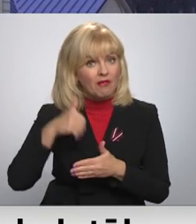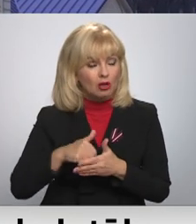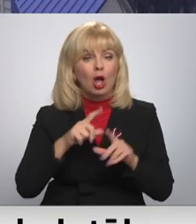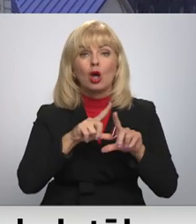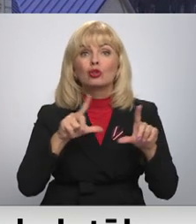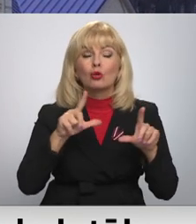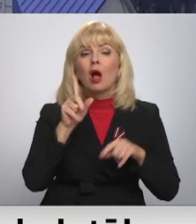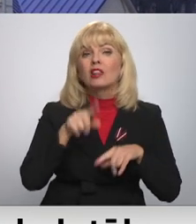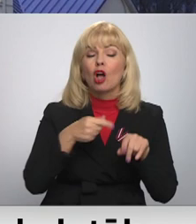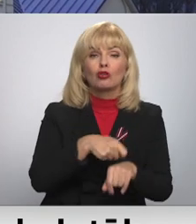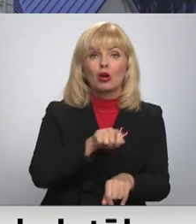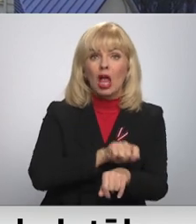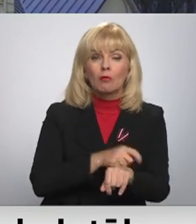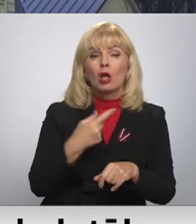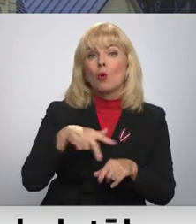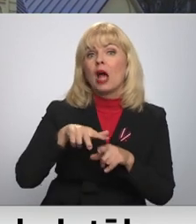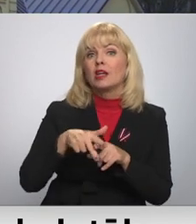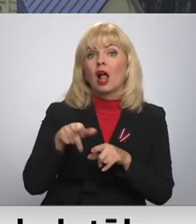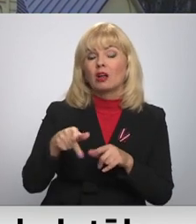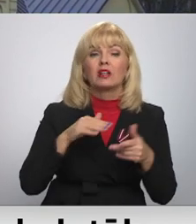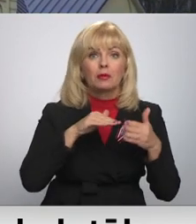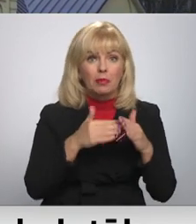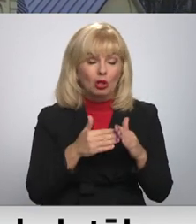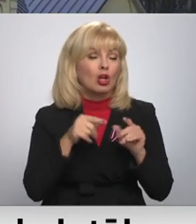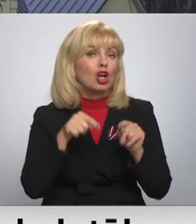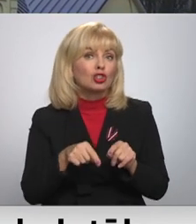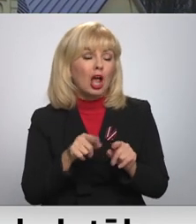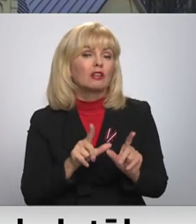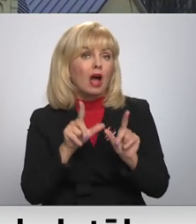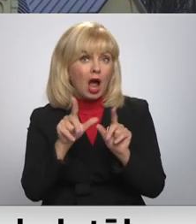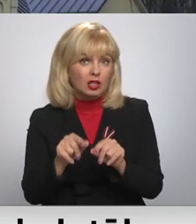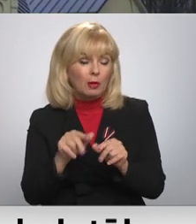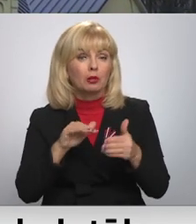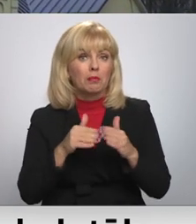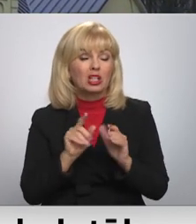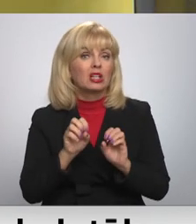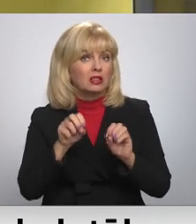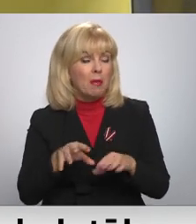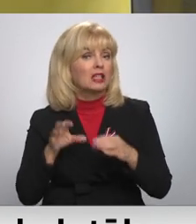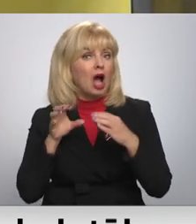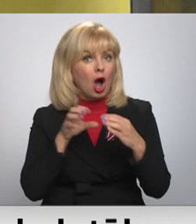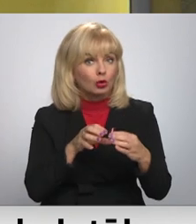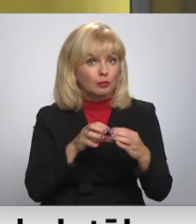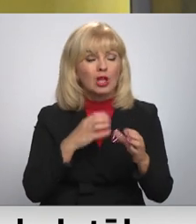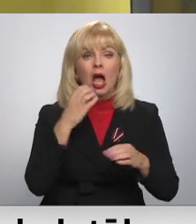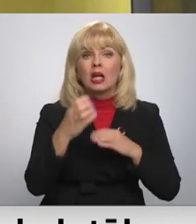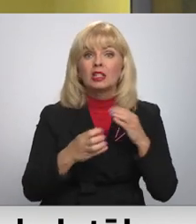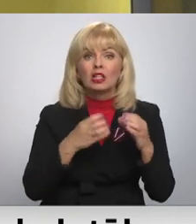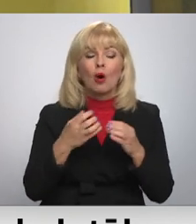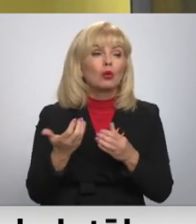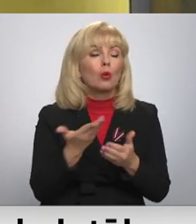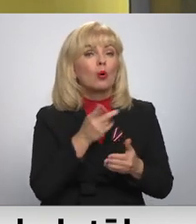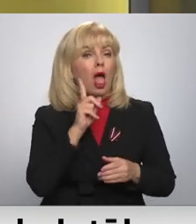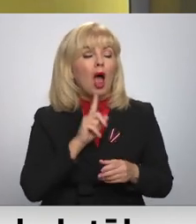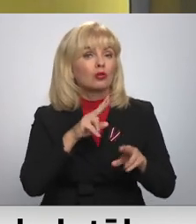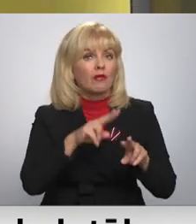atrodas tikai dažus kilometrus no Jaugavas pilsētas. Šeit var nokļūt pat ar pilsētas autobusu, tomēr labā geografiskā atrašanās